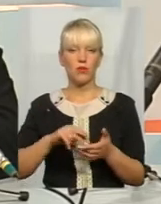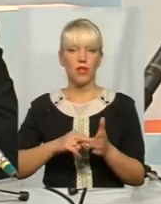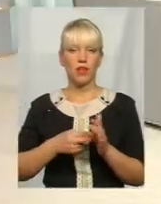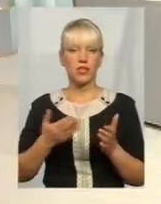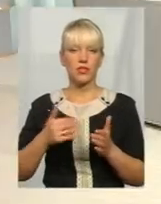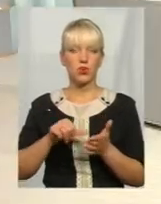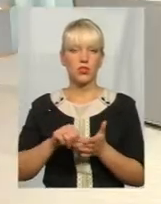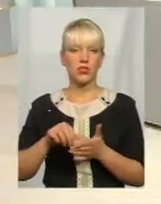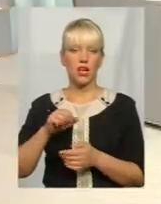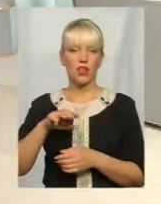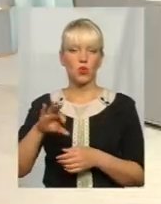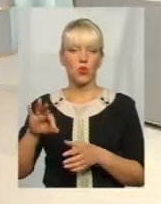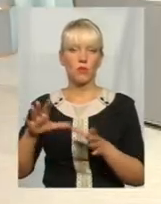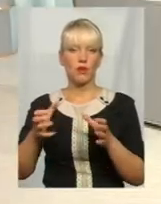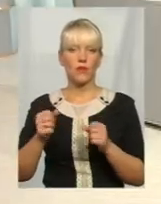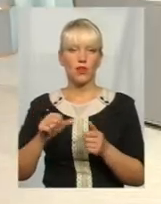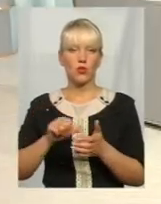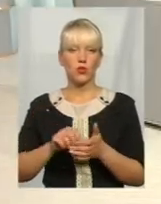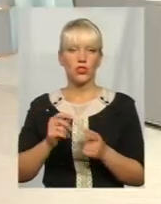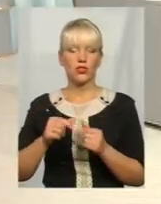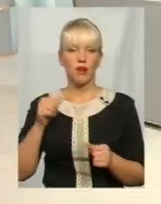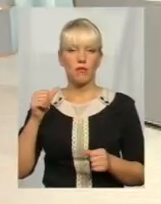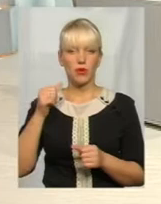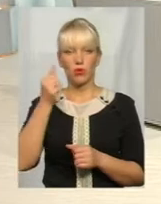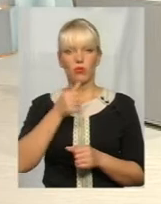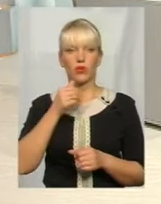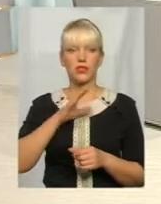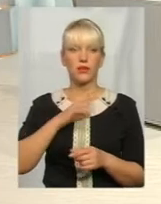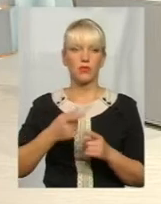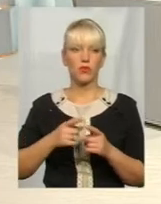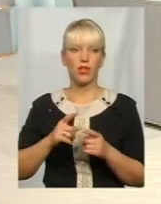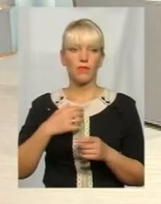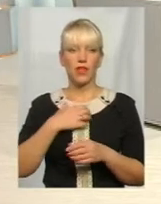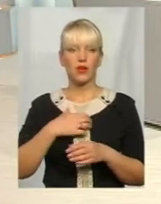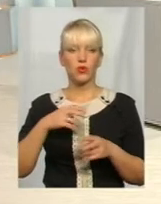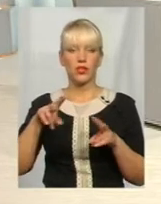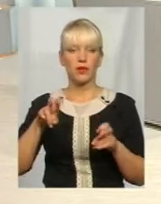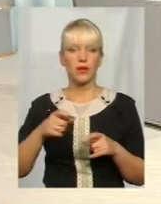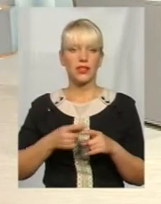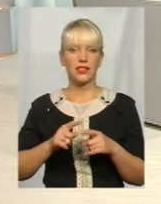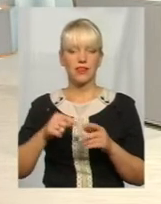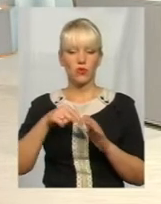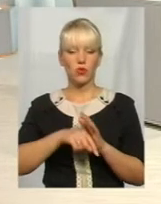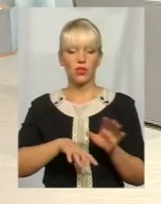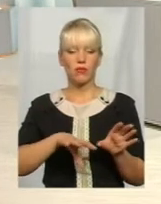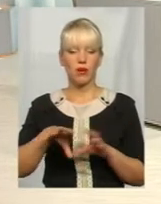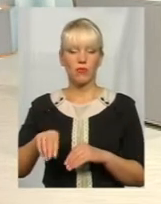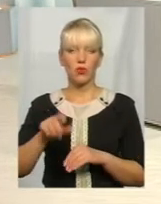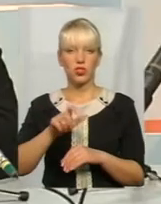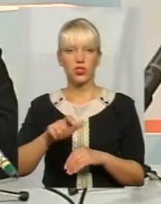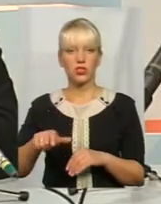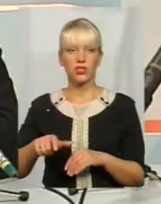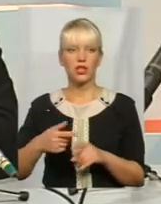учасники АТО приймали участь, а трошечки раніше, минулому році, коли була більш актуальна ця тематика, це і внутрішні переміщення особи.